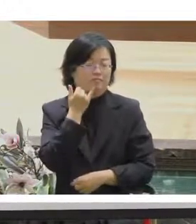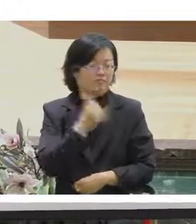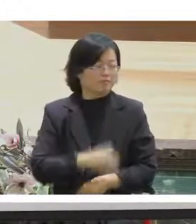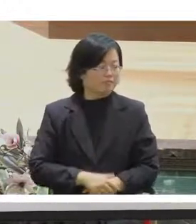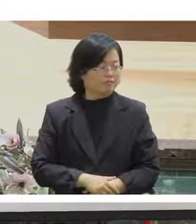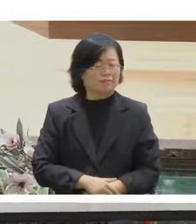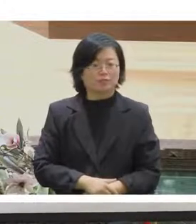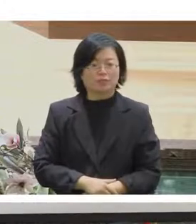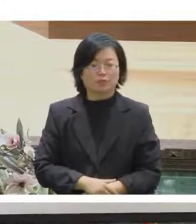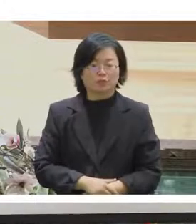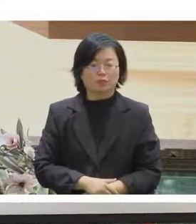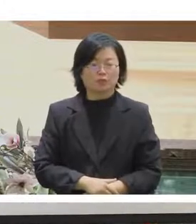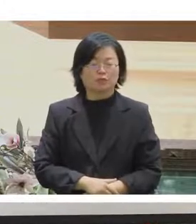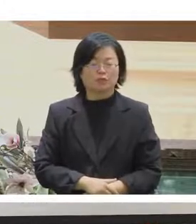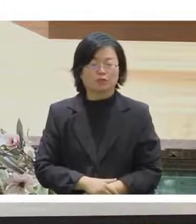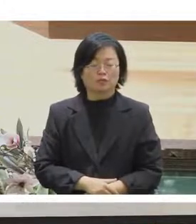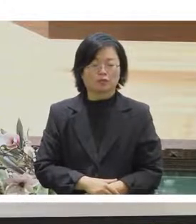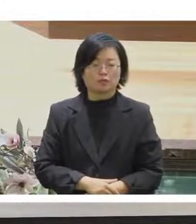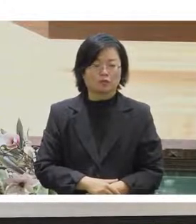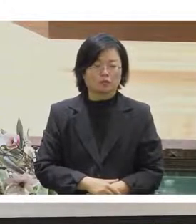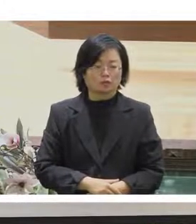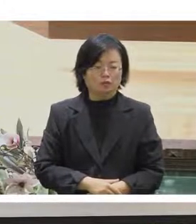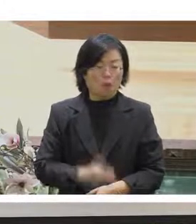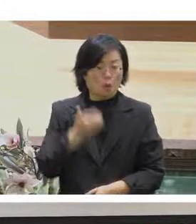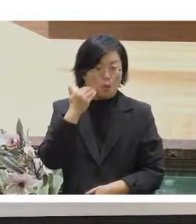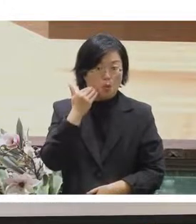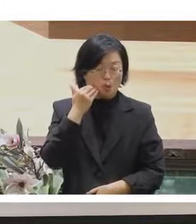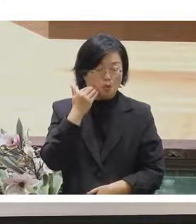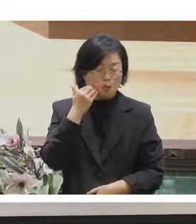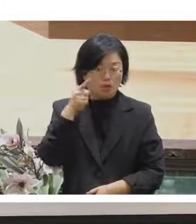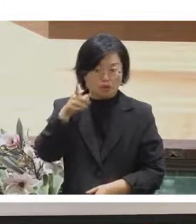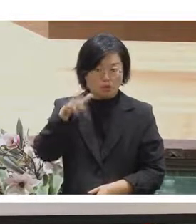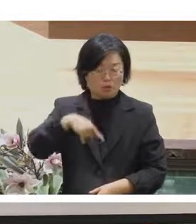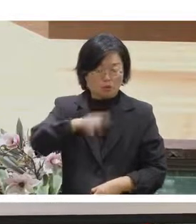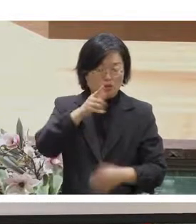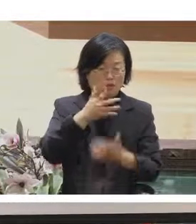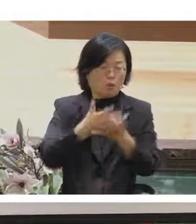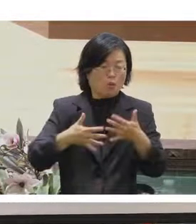看到當時就是有上這個hashtag的人他們那天吃了什麼